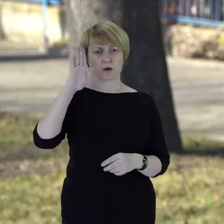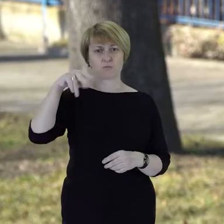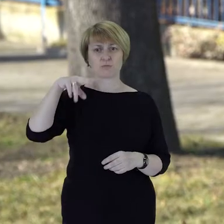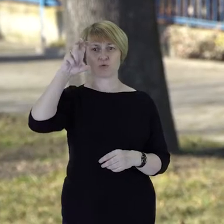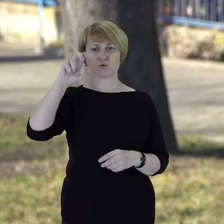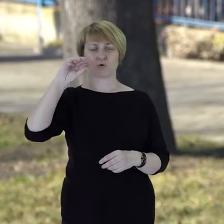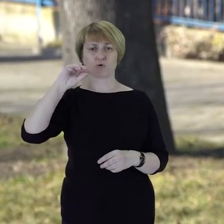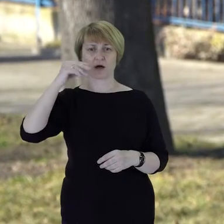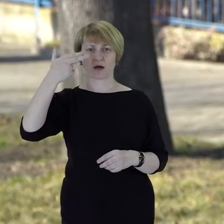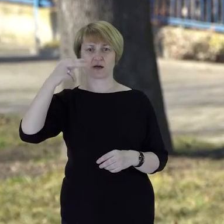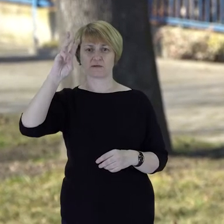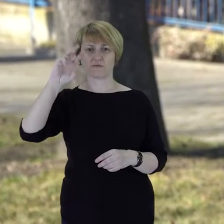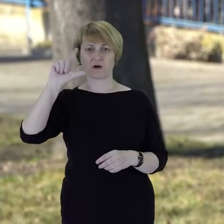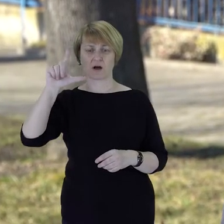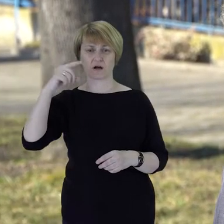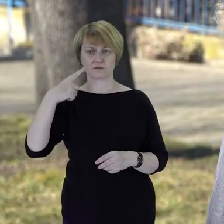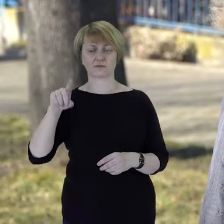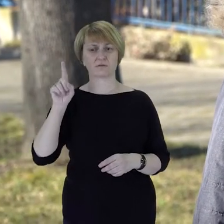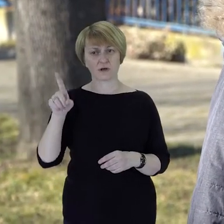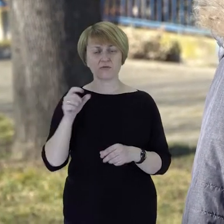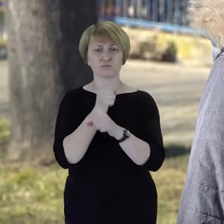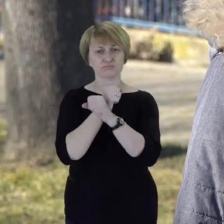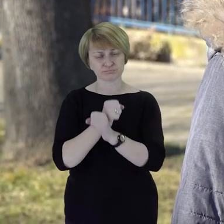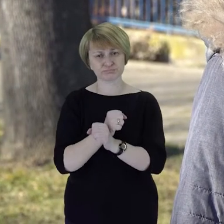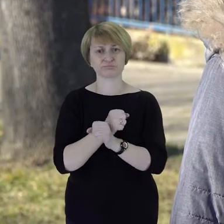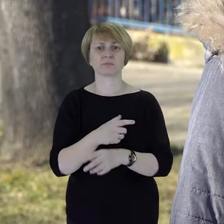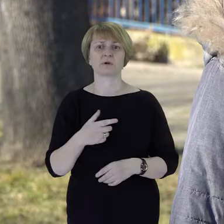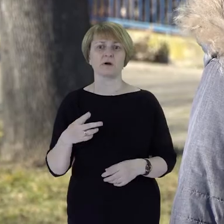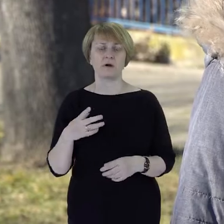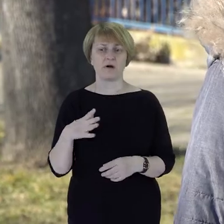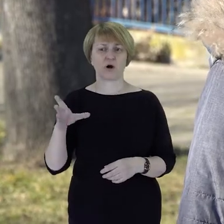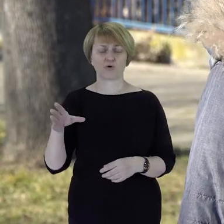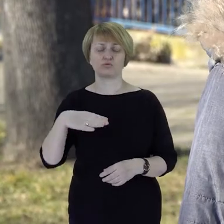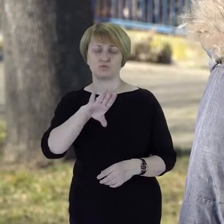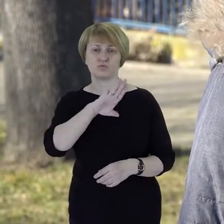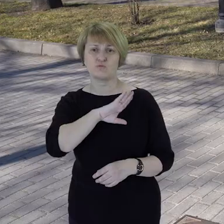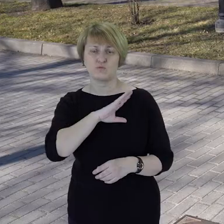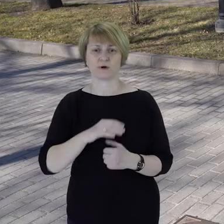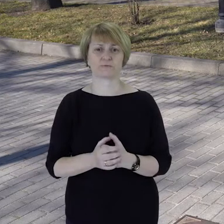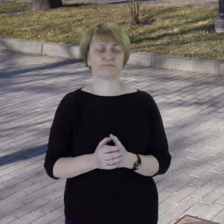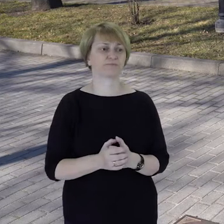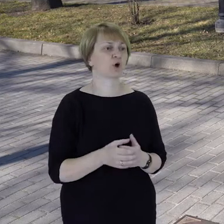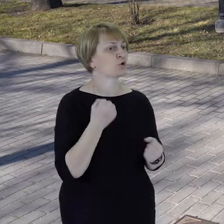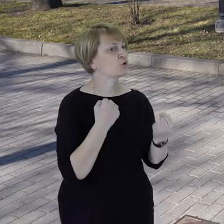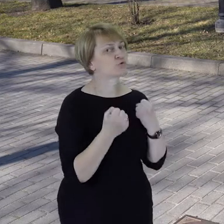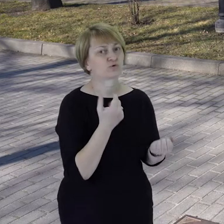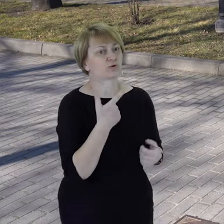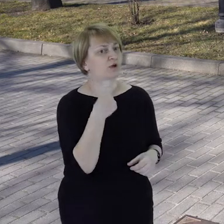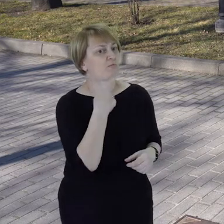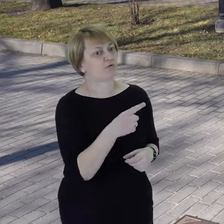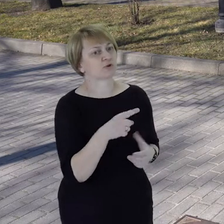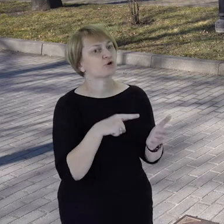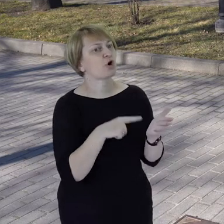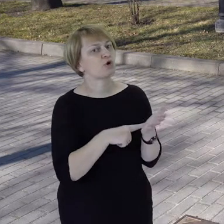Wuchenwaldzie i tam niestety w tym obozie Gorzołka zginął. Trudno nie powiedzieć o